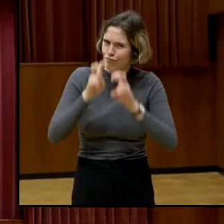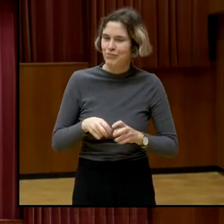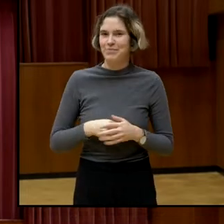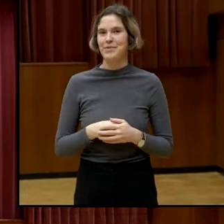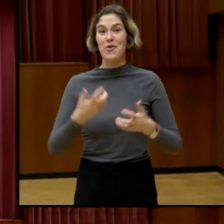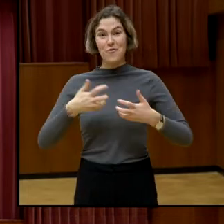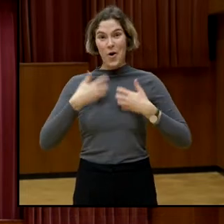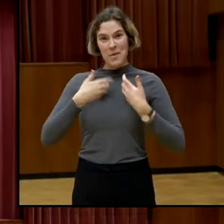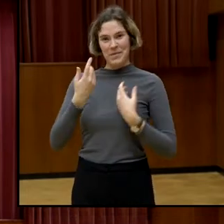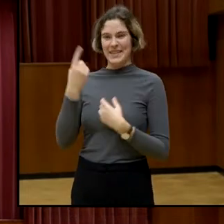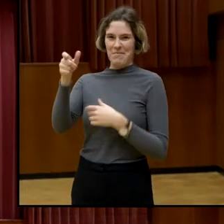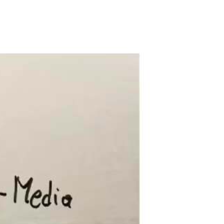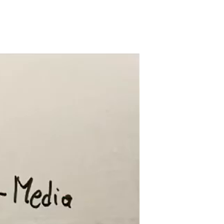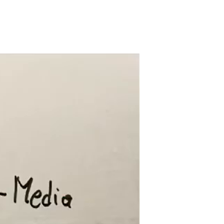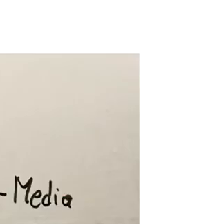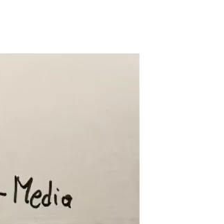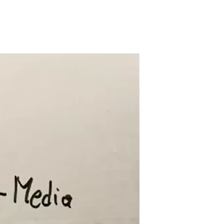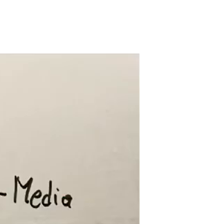Bitteschön.